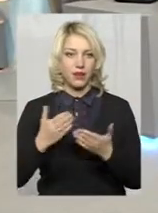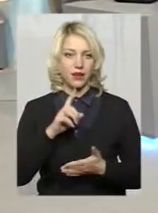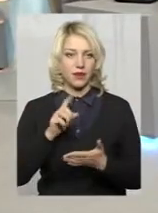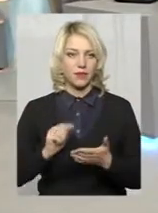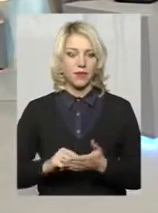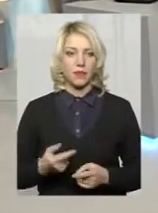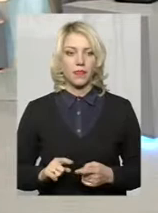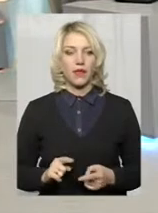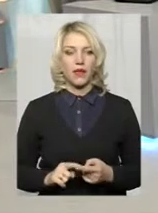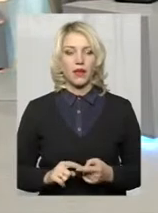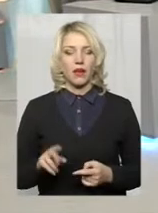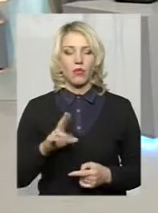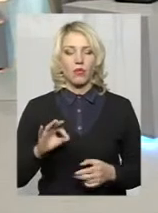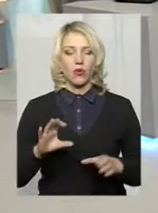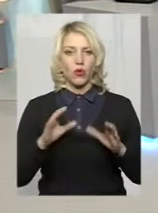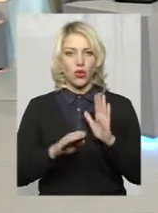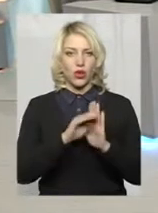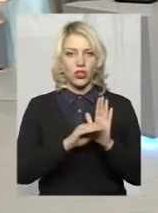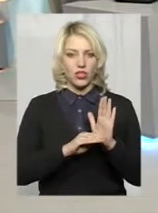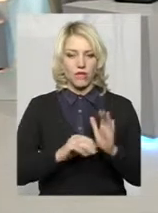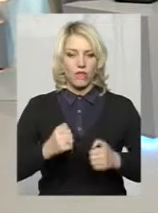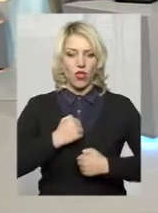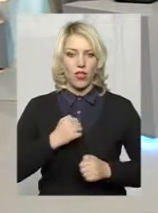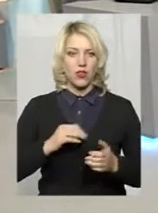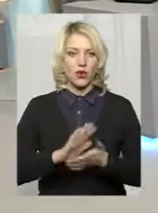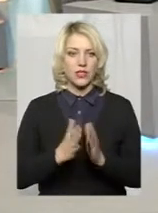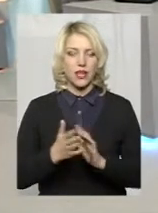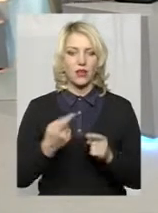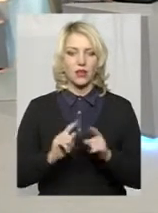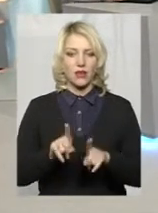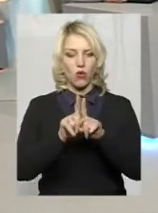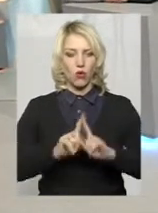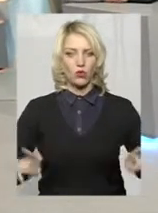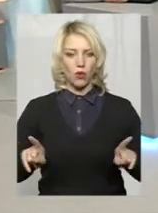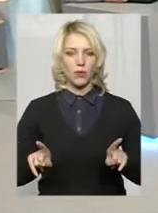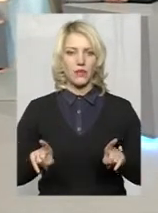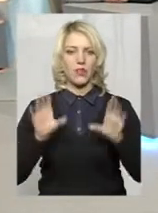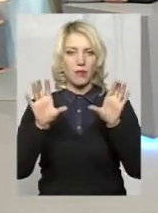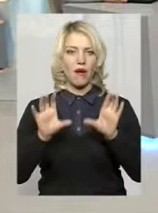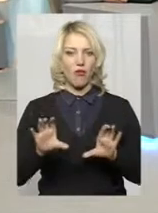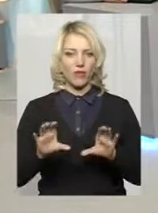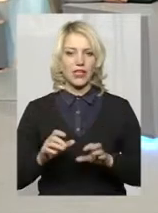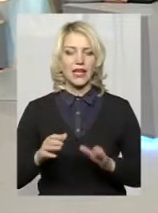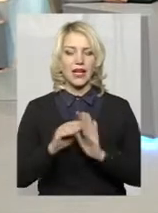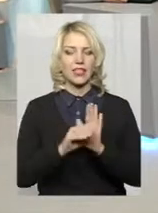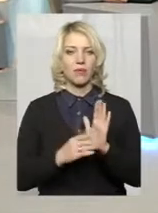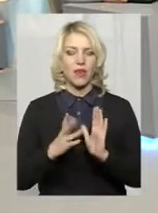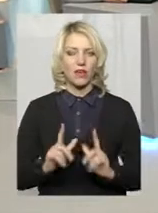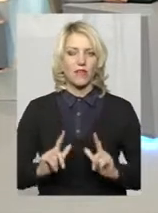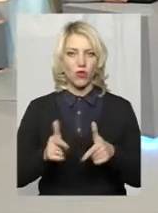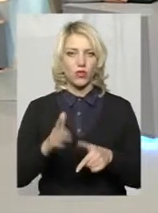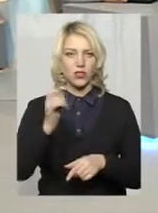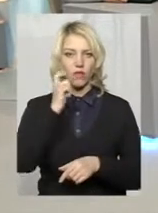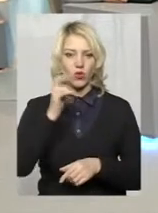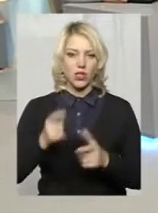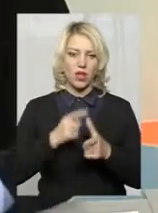Закону України про правовий режим воєнного стану, це такий особливий правовий режим, який вводиться в Україні або